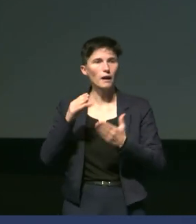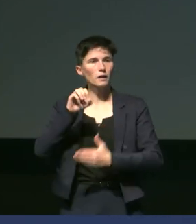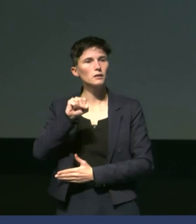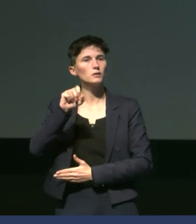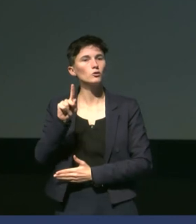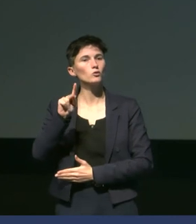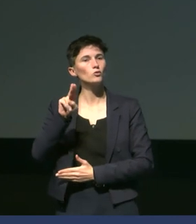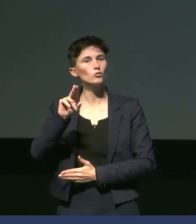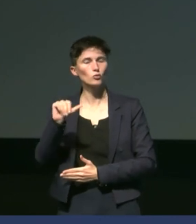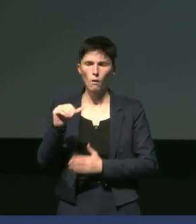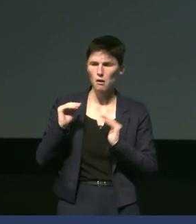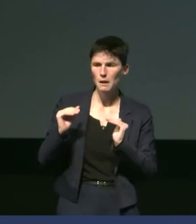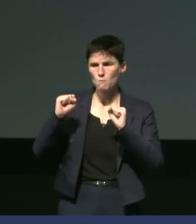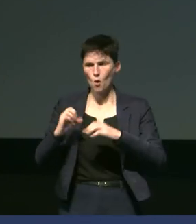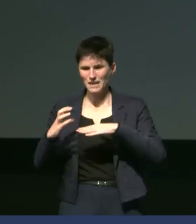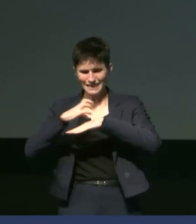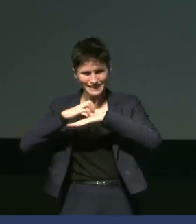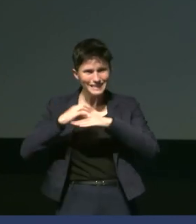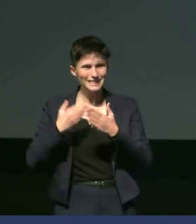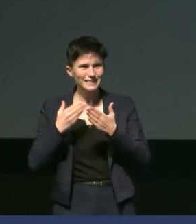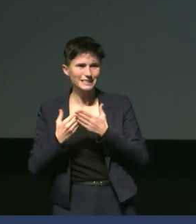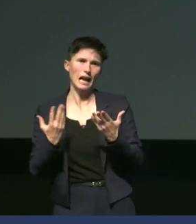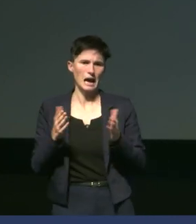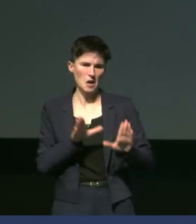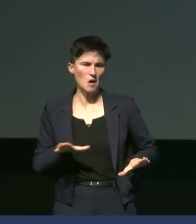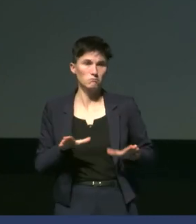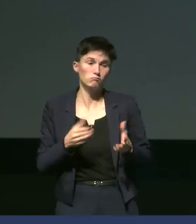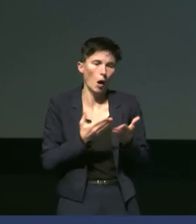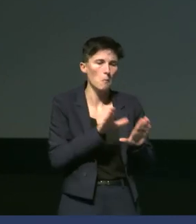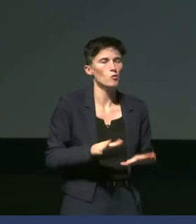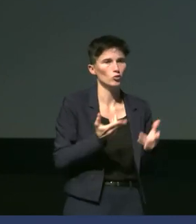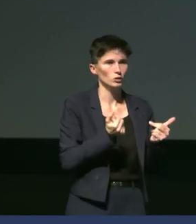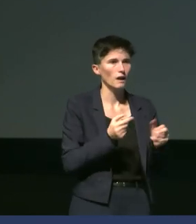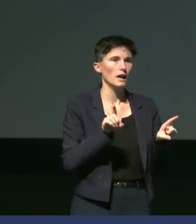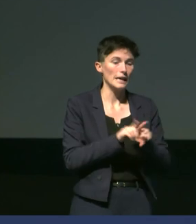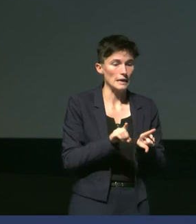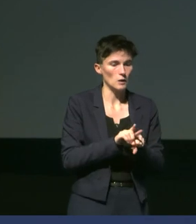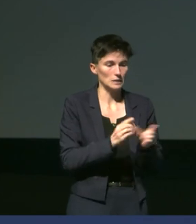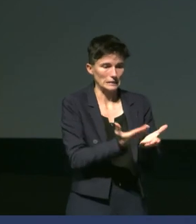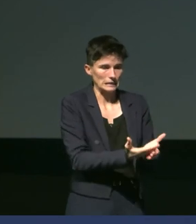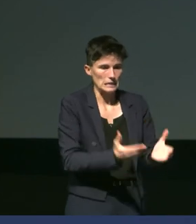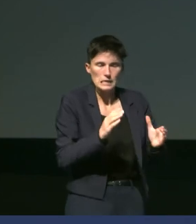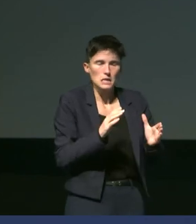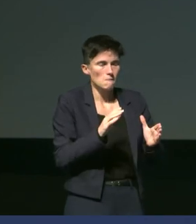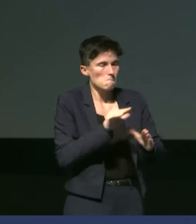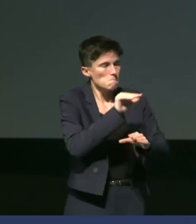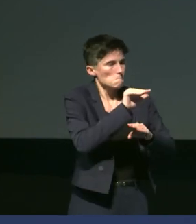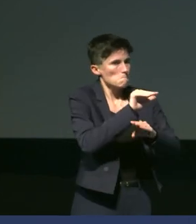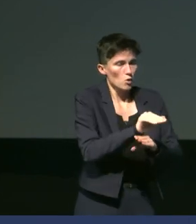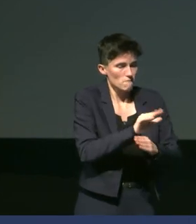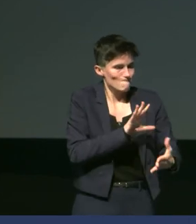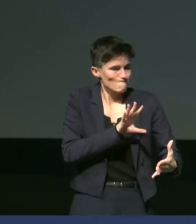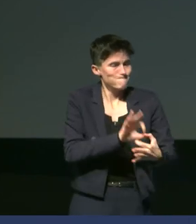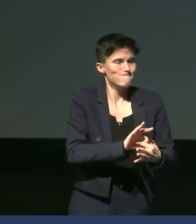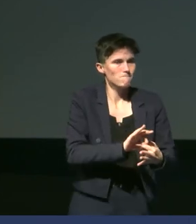vont faire beaucoup plus de dommages au niveau des doigts, au niveau des manchots. Et puis on reste toujours sur un attachement très fort à leur nid, ce qui va nous permettre,